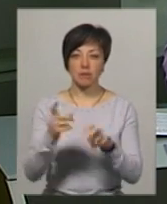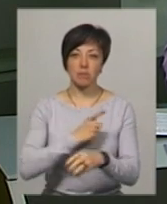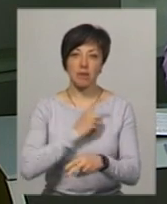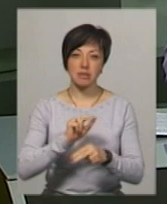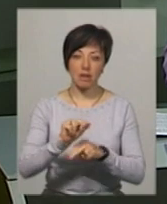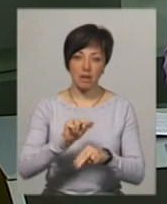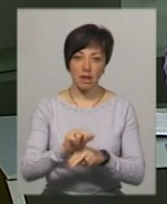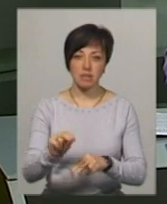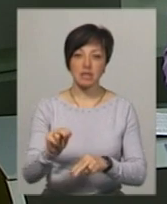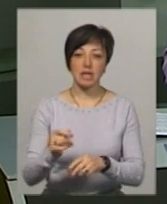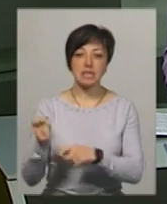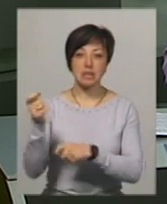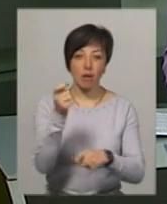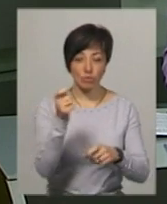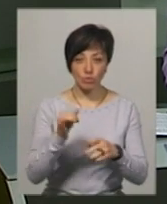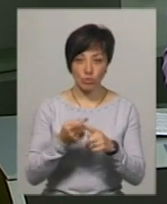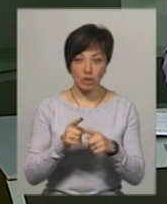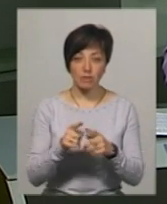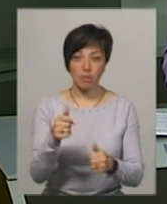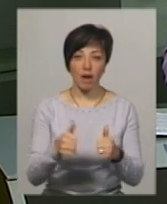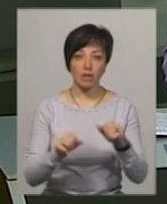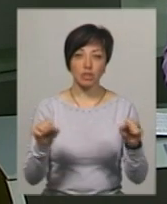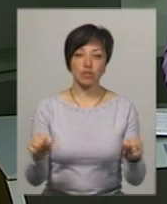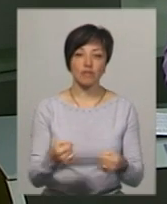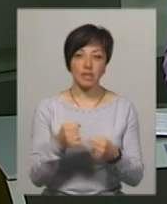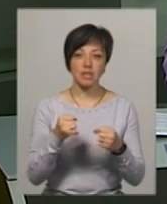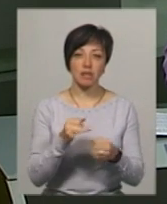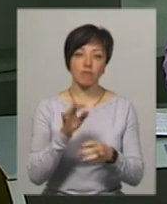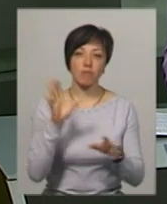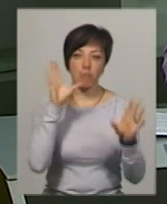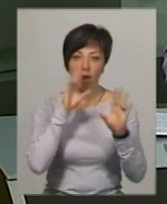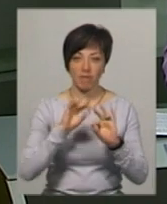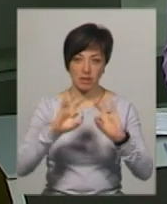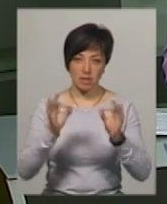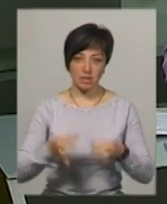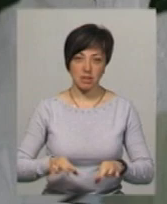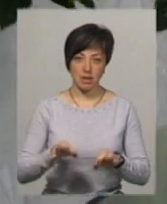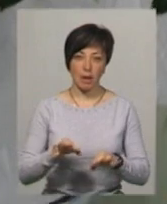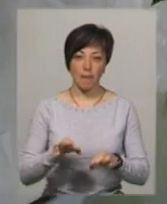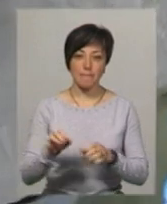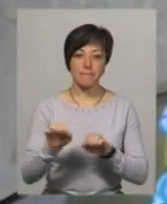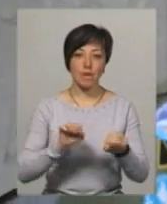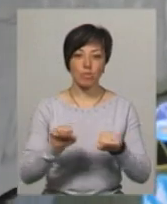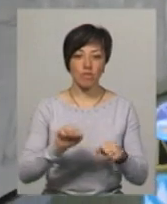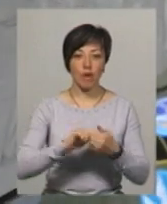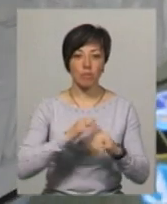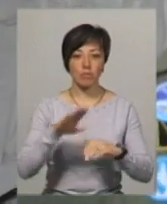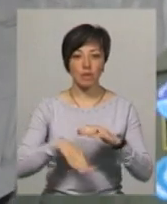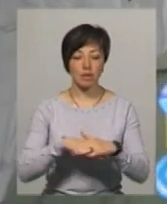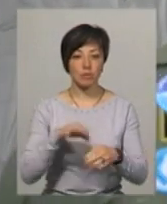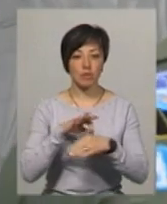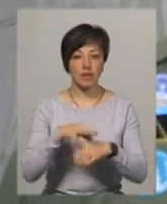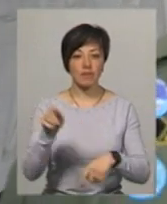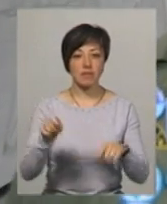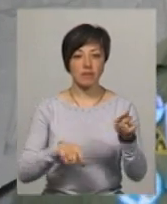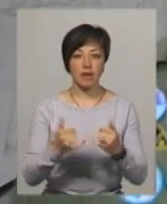-класи і запуску повітряних зміїв, та змагання на швидкість запуску та вправність пілотування. «В Кам'янці-Подільському буде проведений